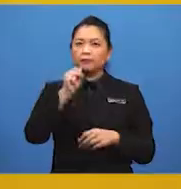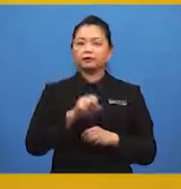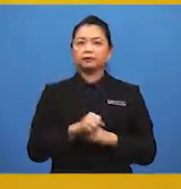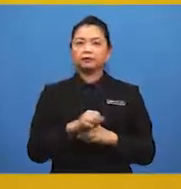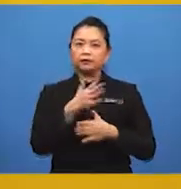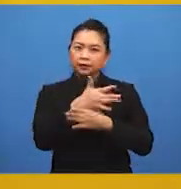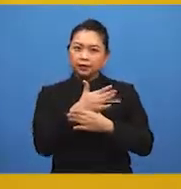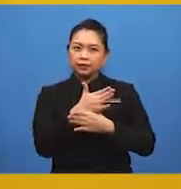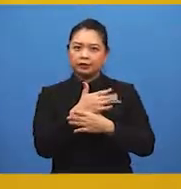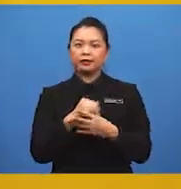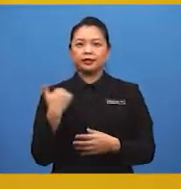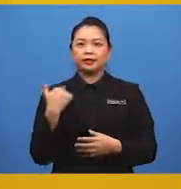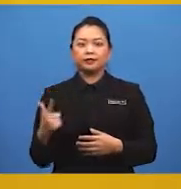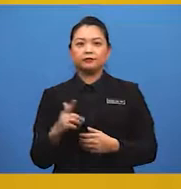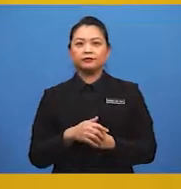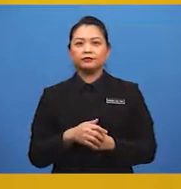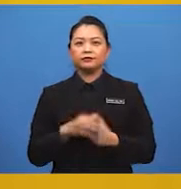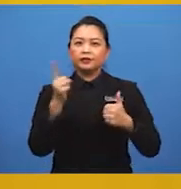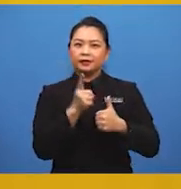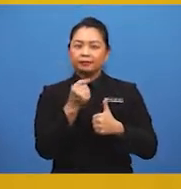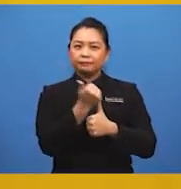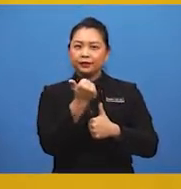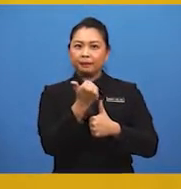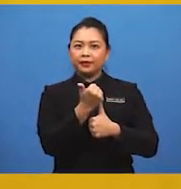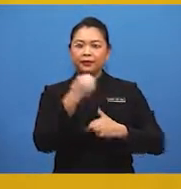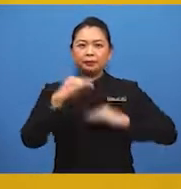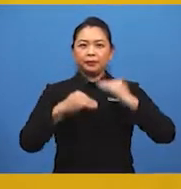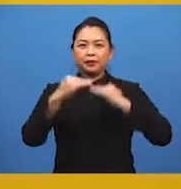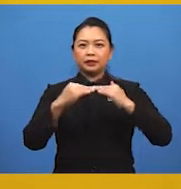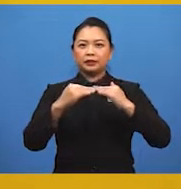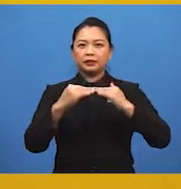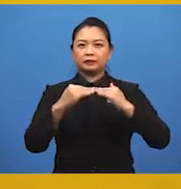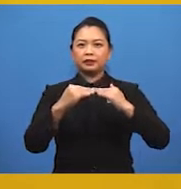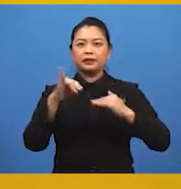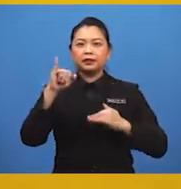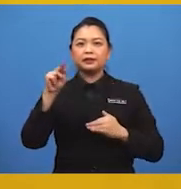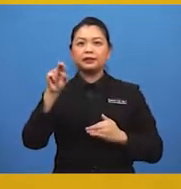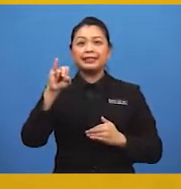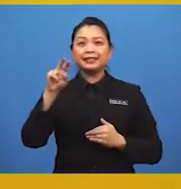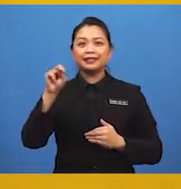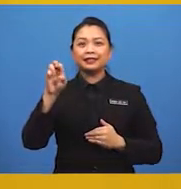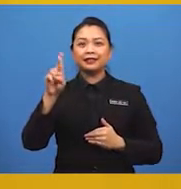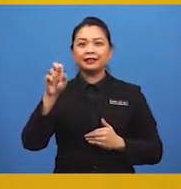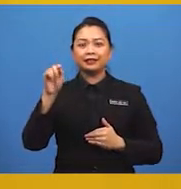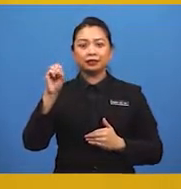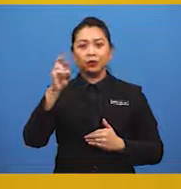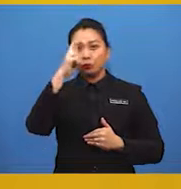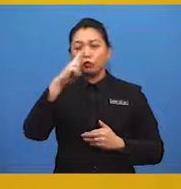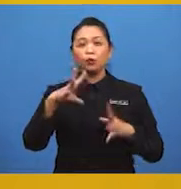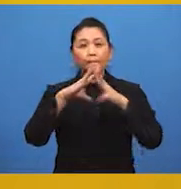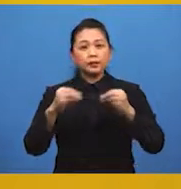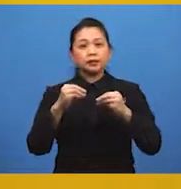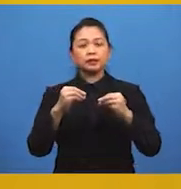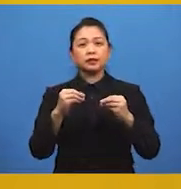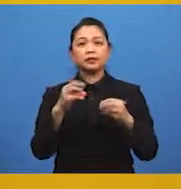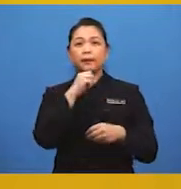Antaranya ialah, yang pertama, membina insinerator untuk melupuskan sampah secara